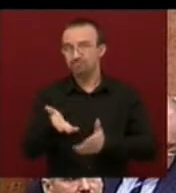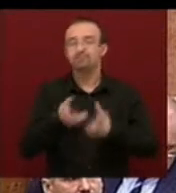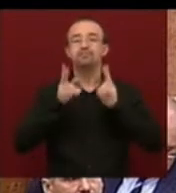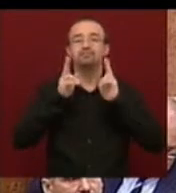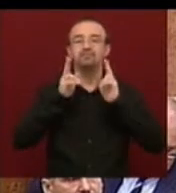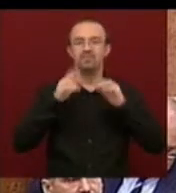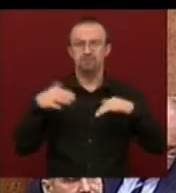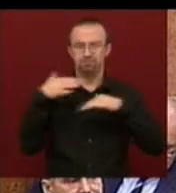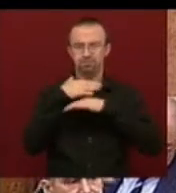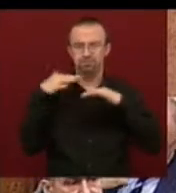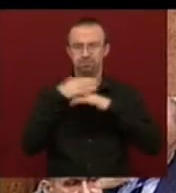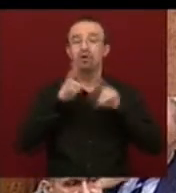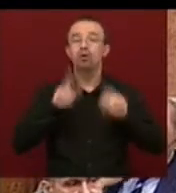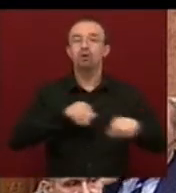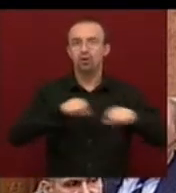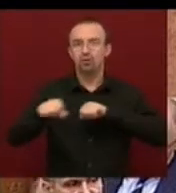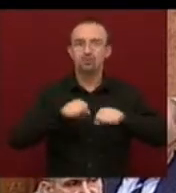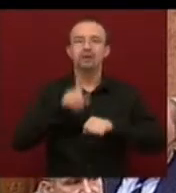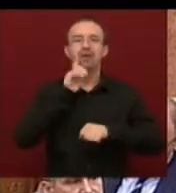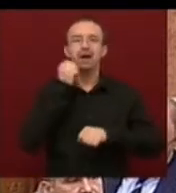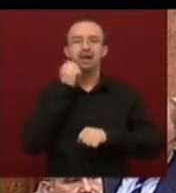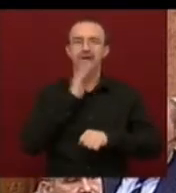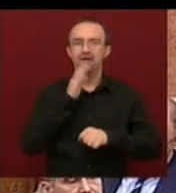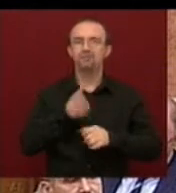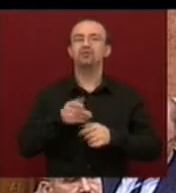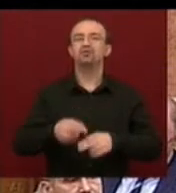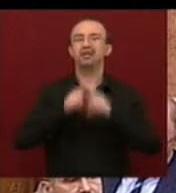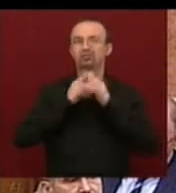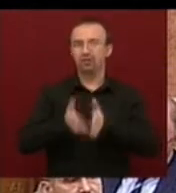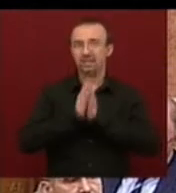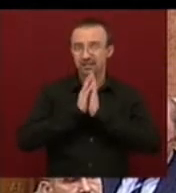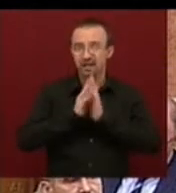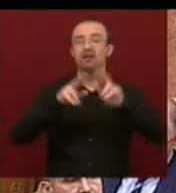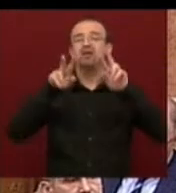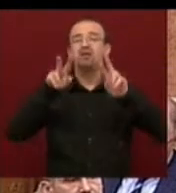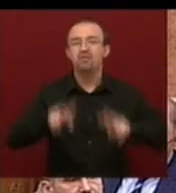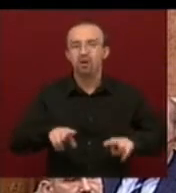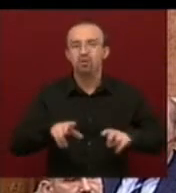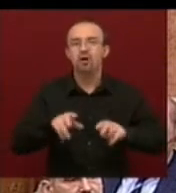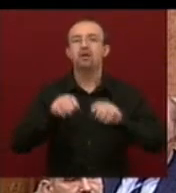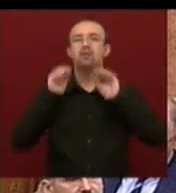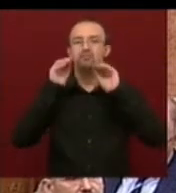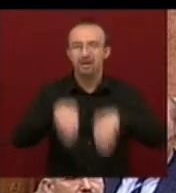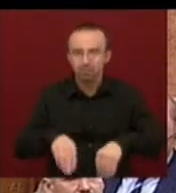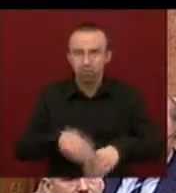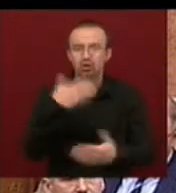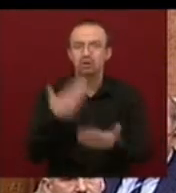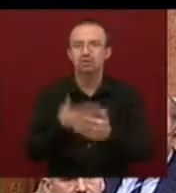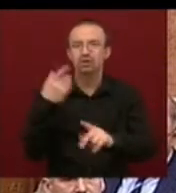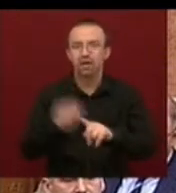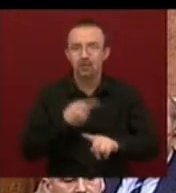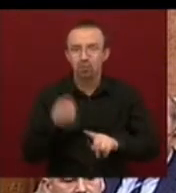azzal, hogy a kormány az IMF segítségét kérte, tényszerűen megbukott az a gazdaságpolitika,